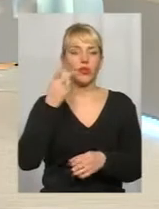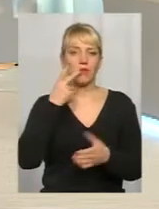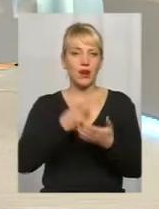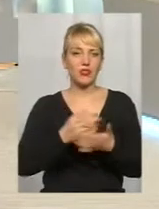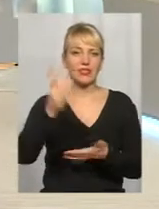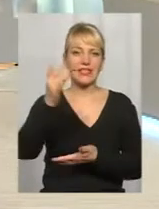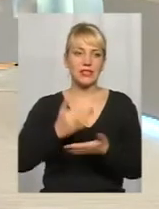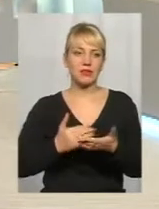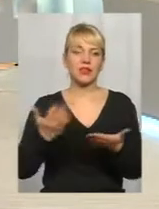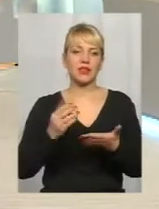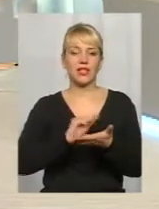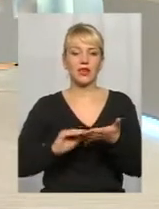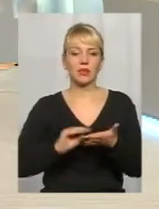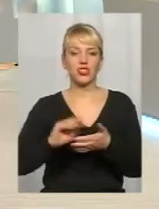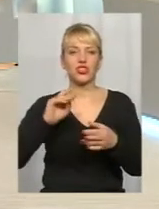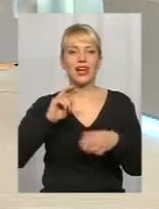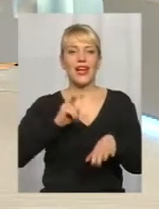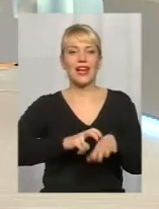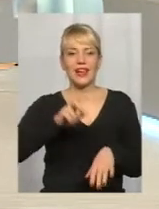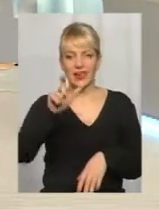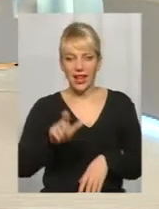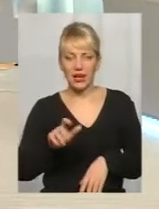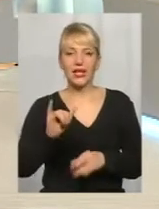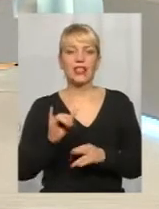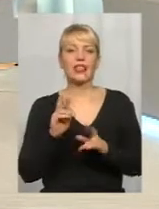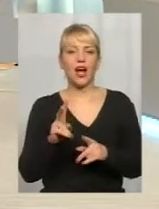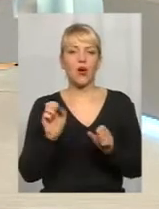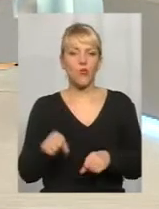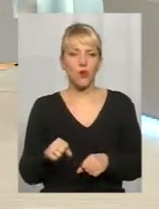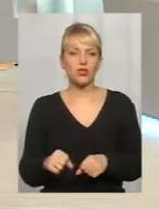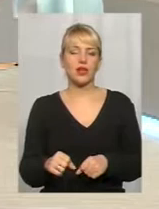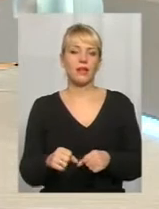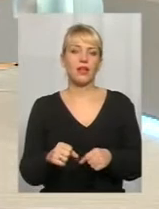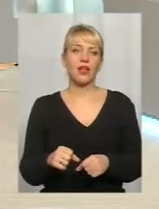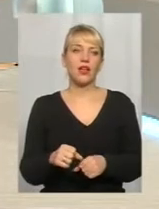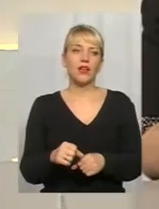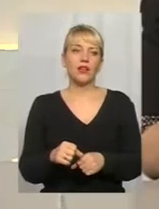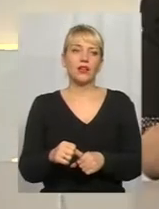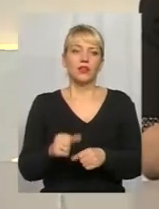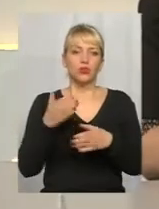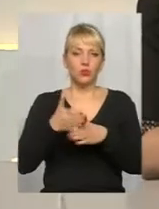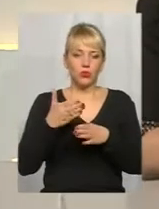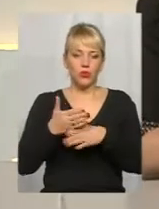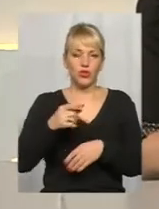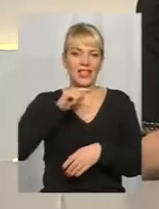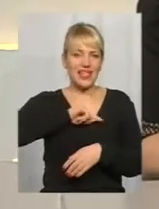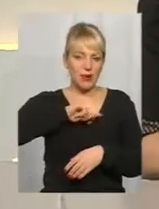когда они видят список, который им пишет лекарь в этом случае, и как можно все же таки простимулировать иммунную систему